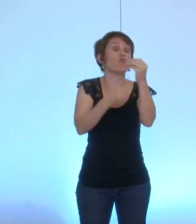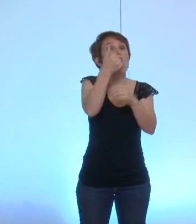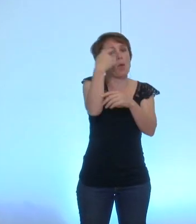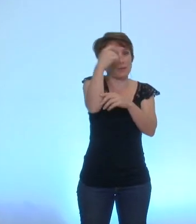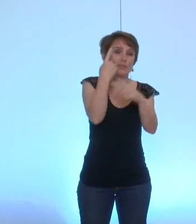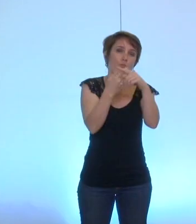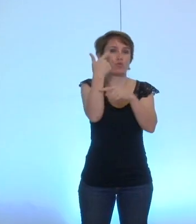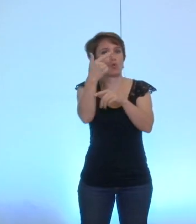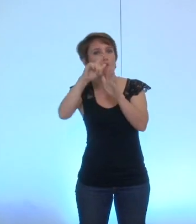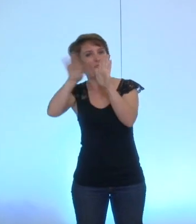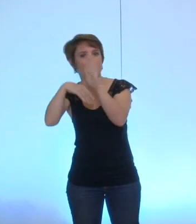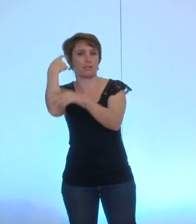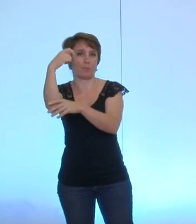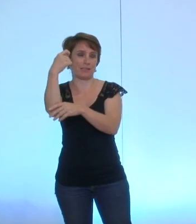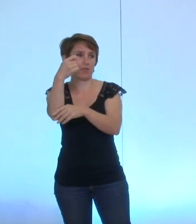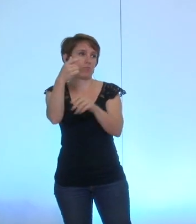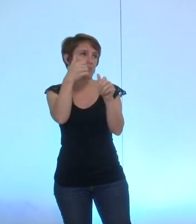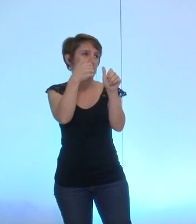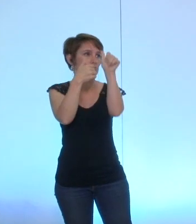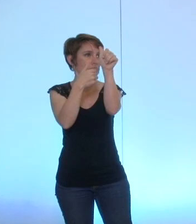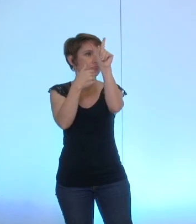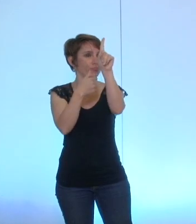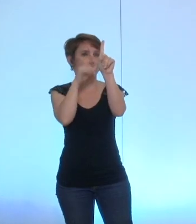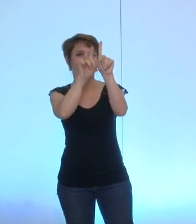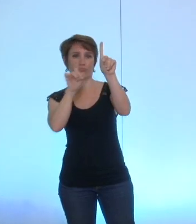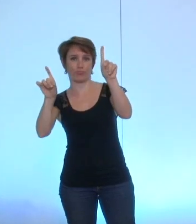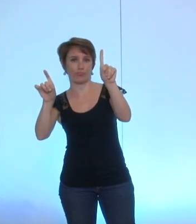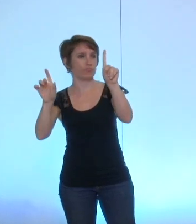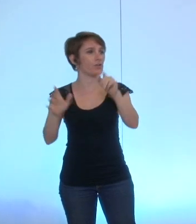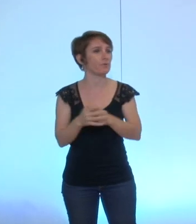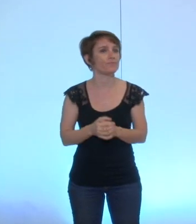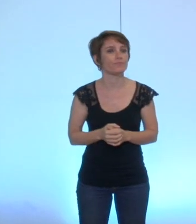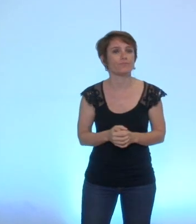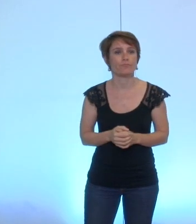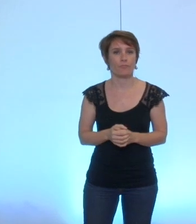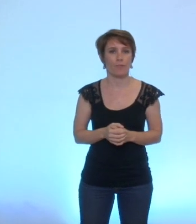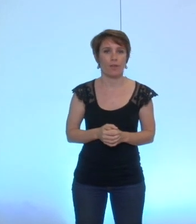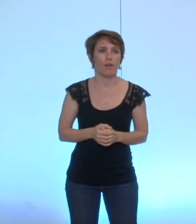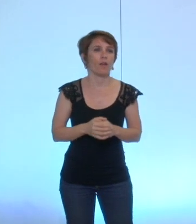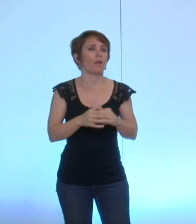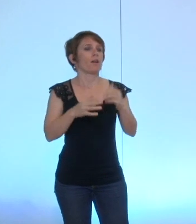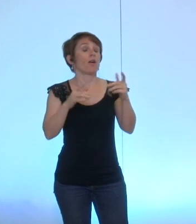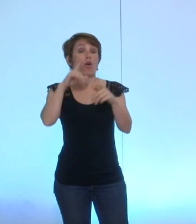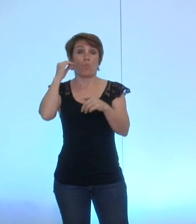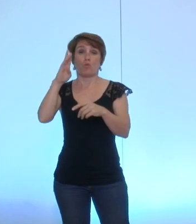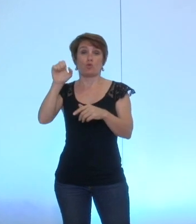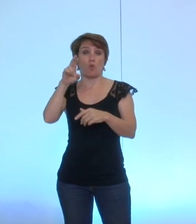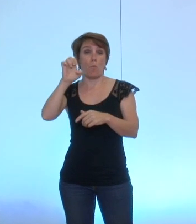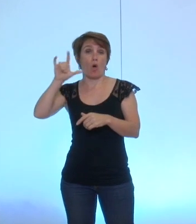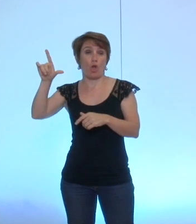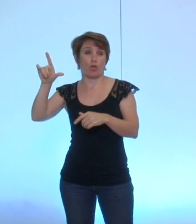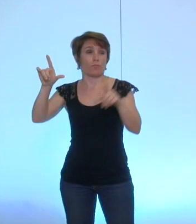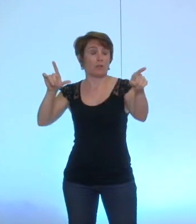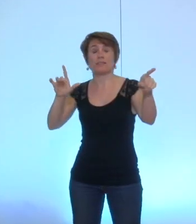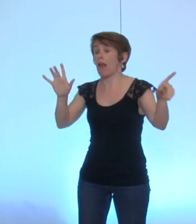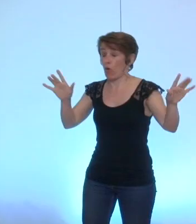un président et deux vice-présidents monsieur Brouillet très rapidement monsieur le maire mes chers collègues je vais sous-amender l'amendement de monsieur